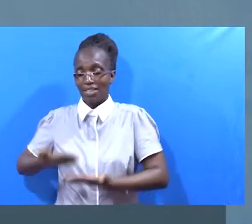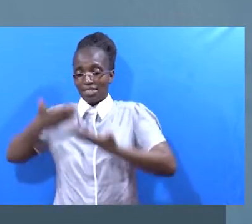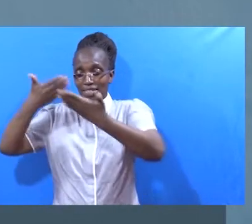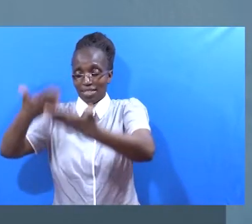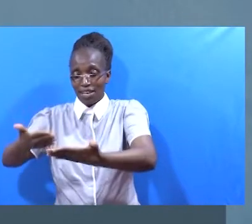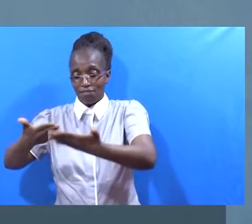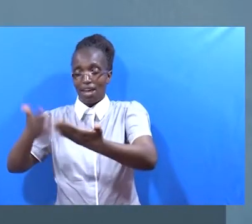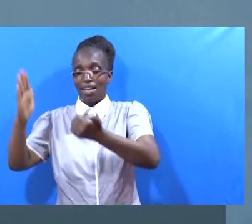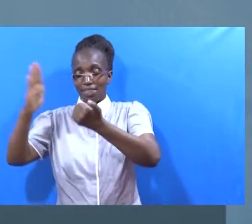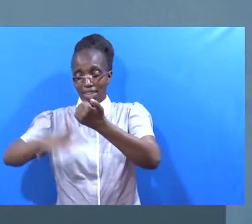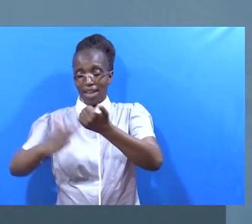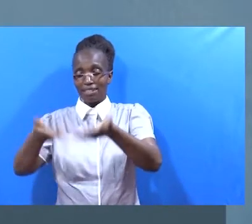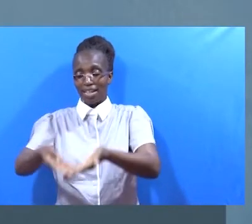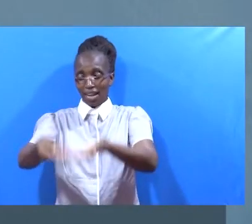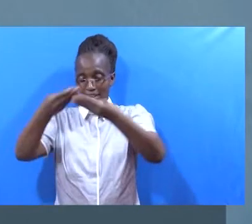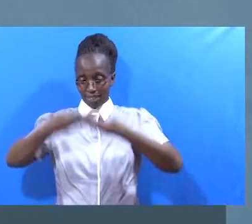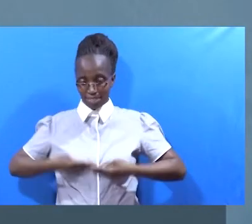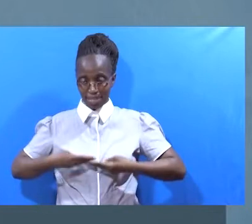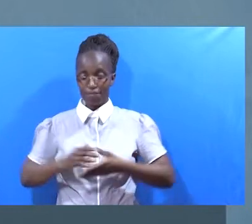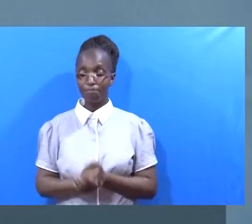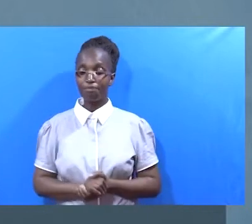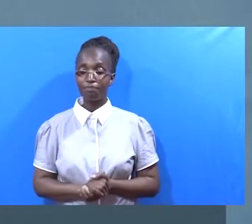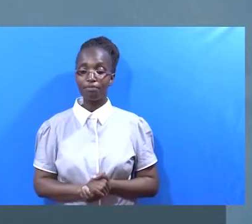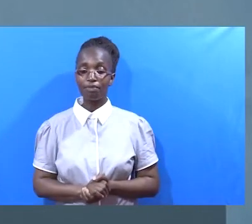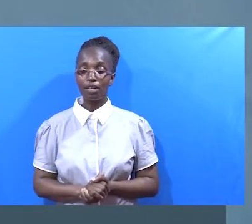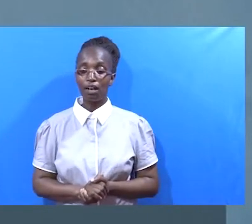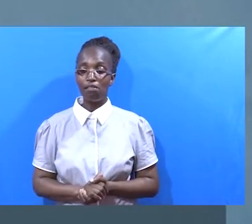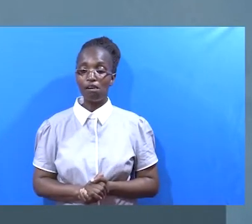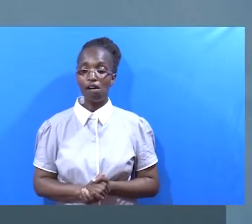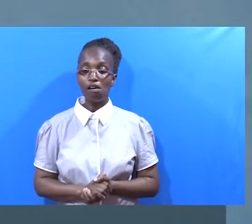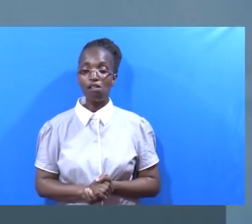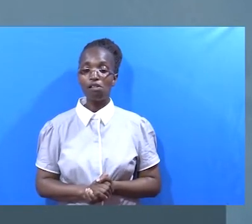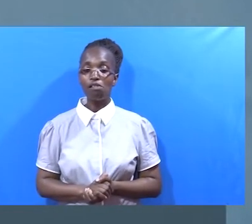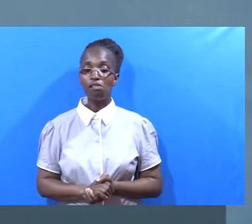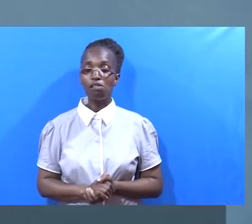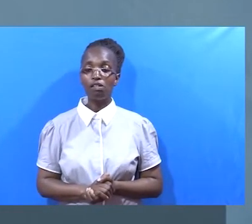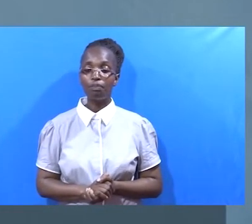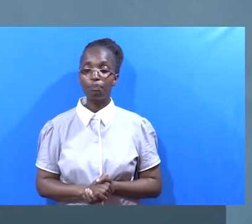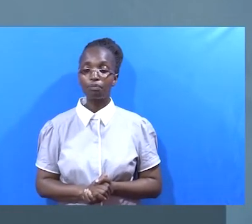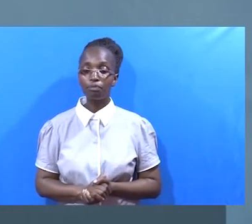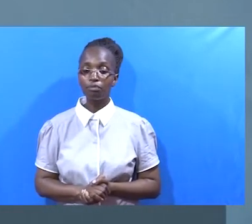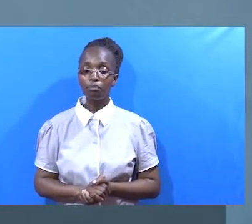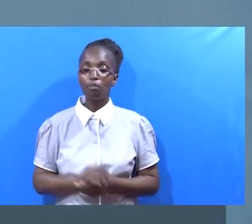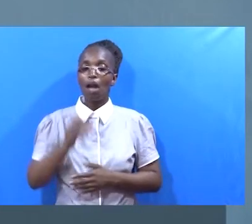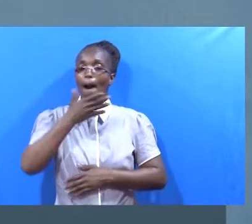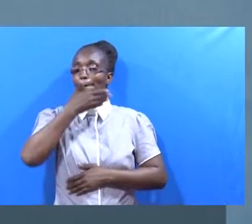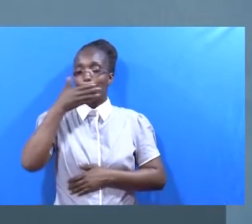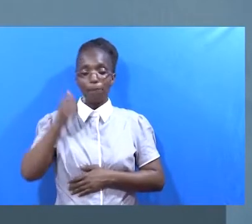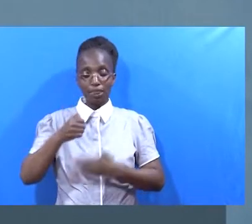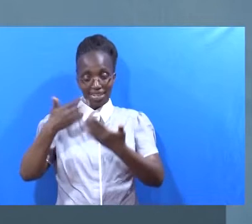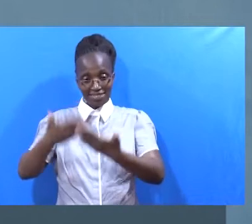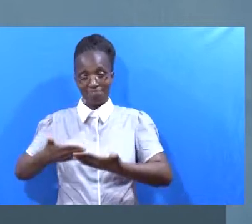Katika kitabu chama Tendo ya mitume Surayo ya ishirini Na mustari wa teradhi na atano Aliweza kusema